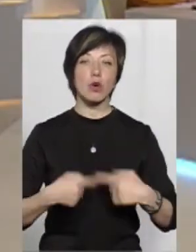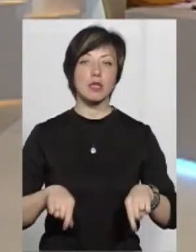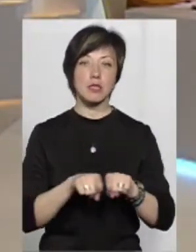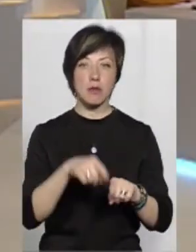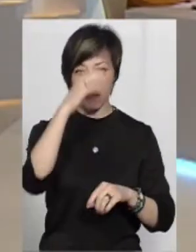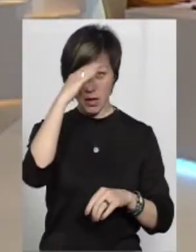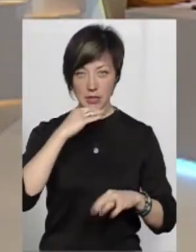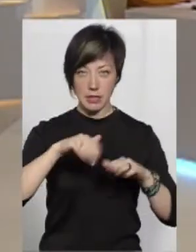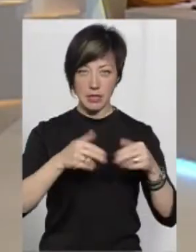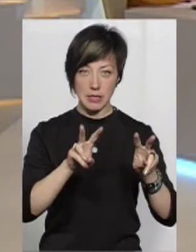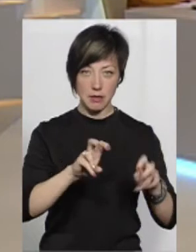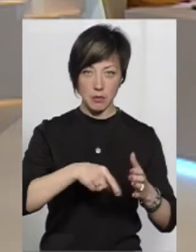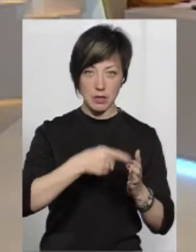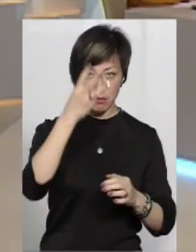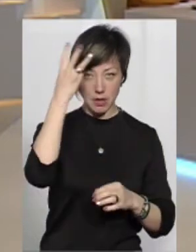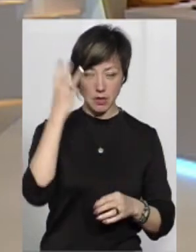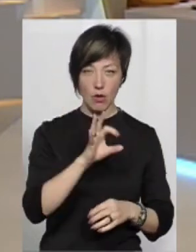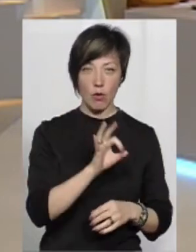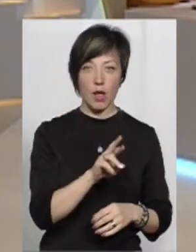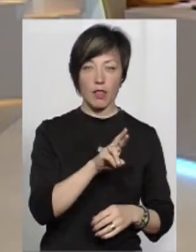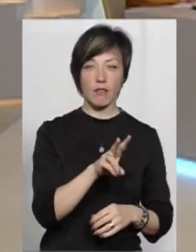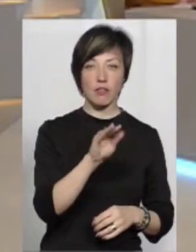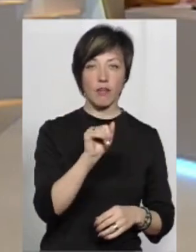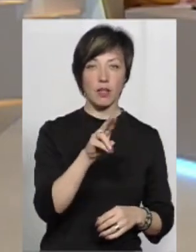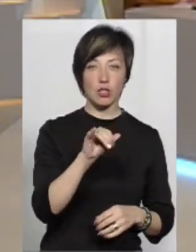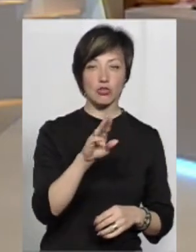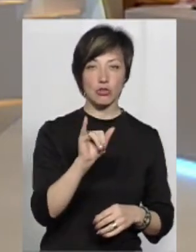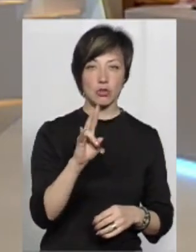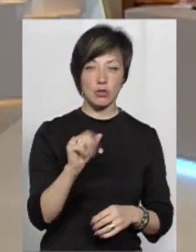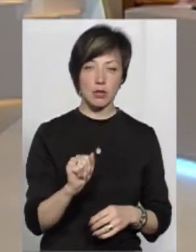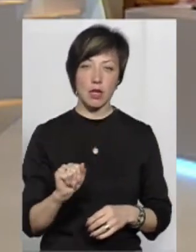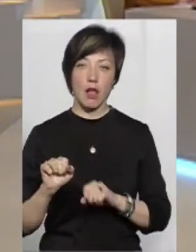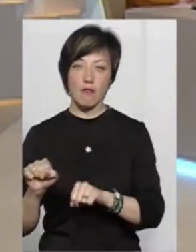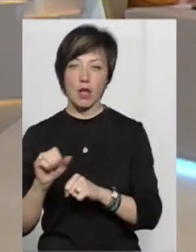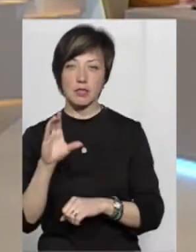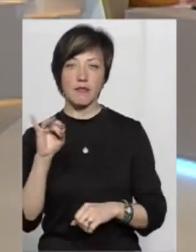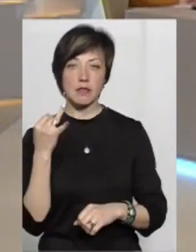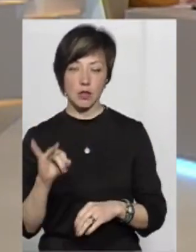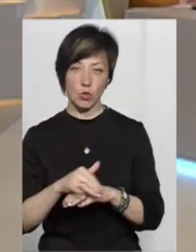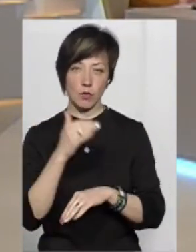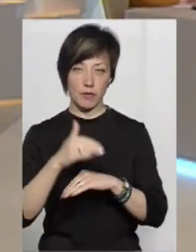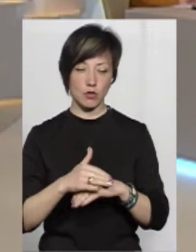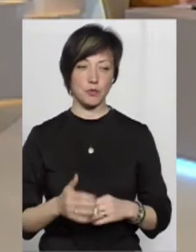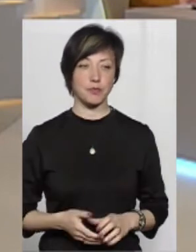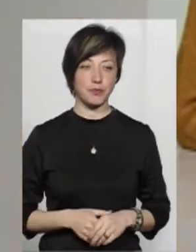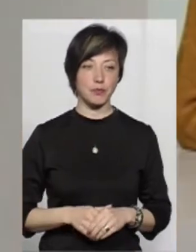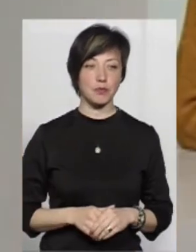організації «Батьківська ініціатива міста Хмельницького» Ольга Яневич Федишина і адвокат Олег Савінський. Добрий вечір.